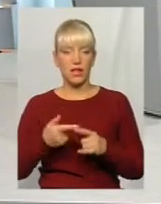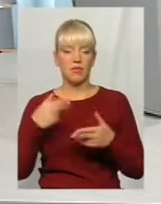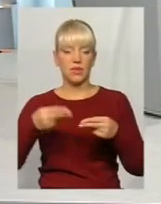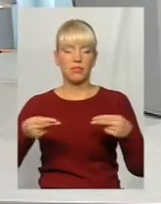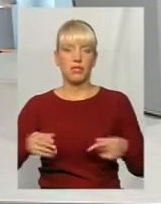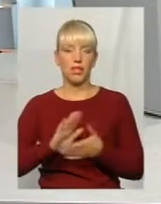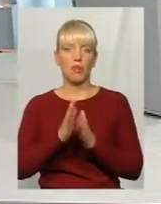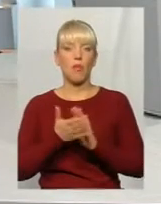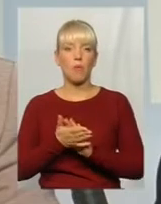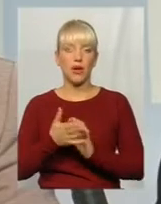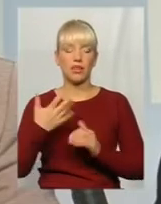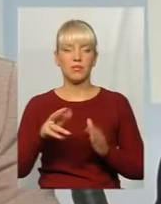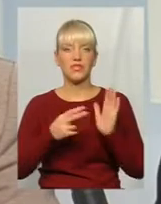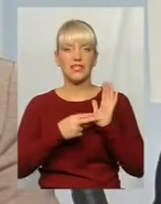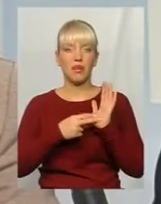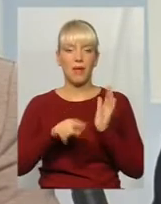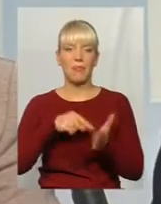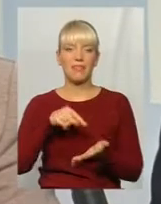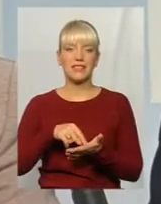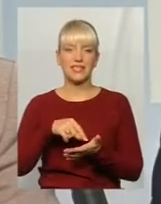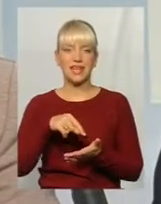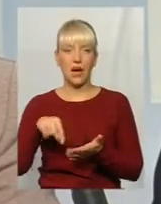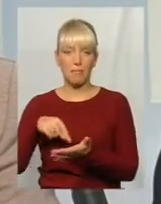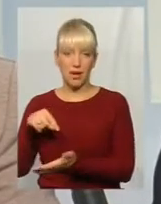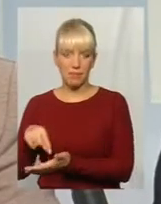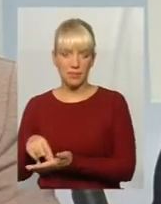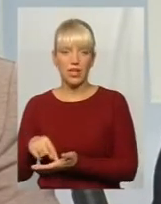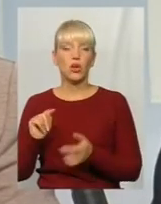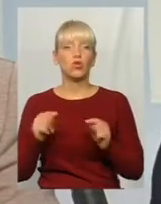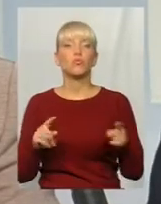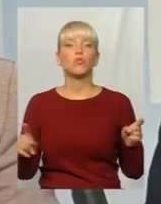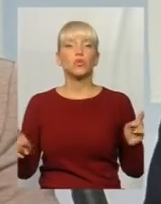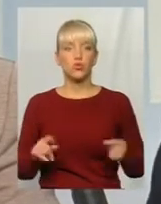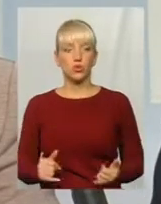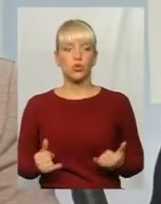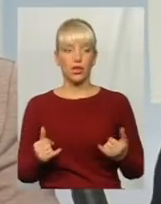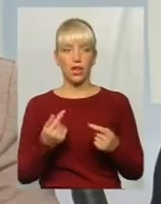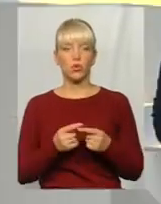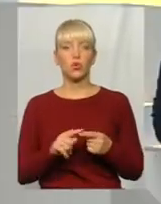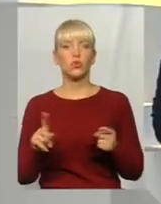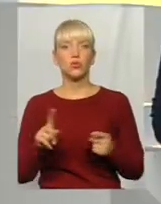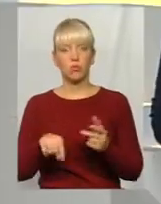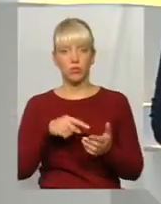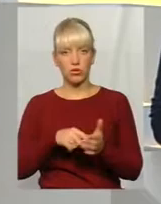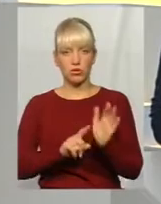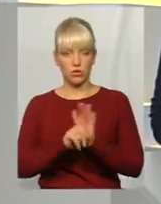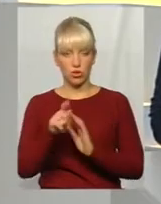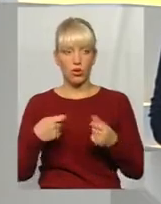меморандуми з сьома містами, тому що для того, щоб місто почало продавати,